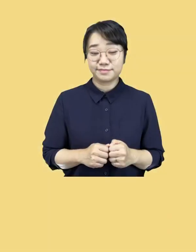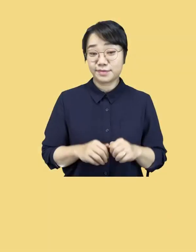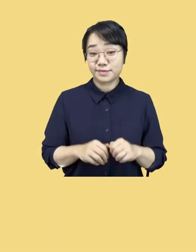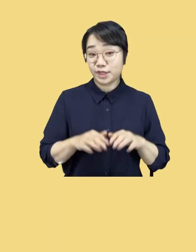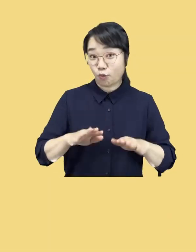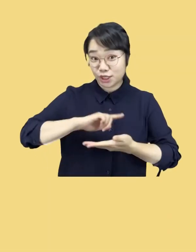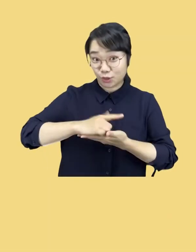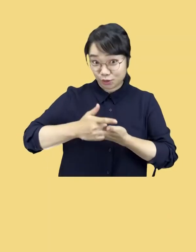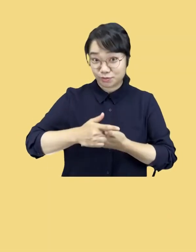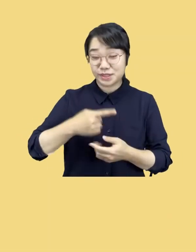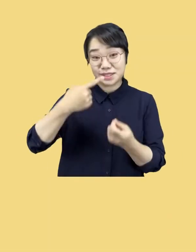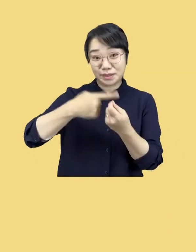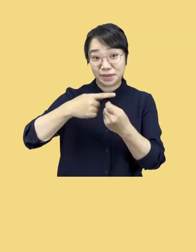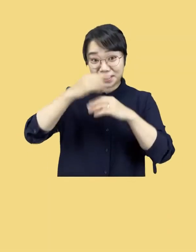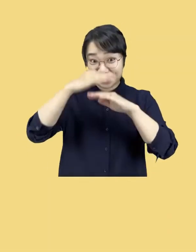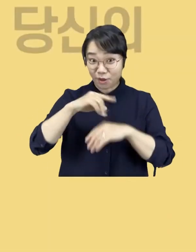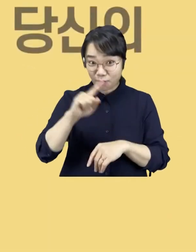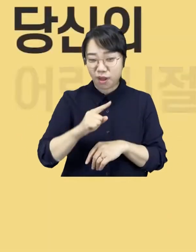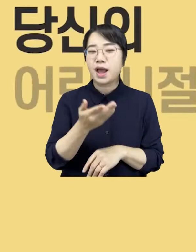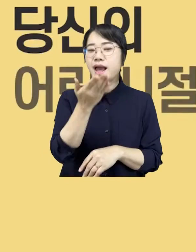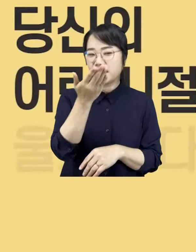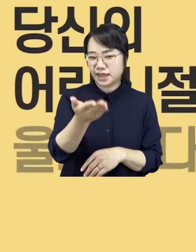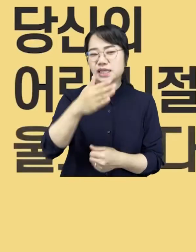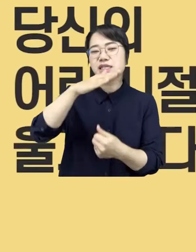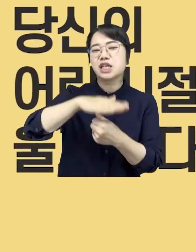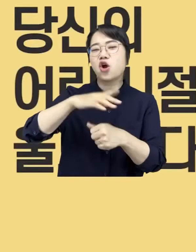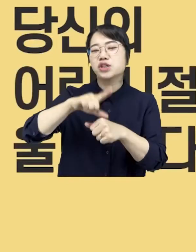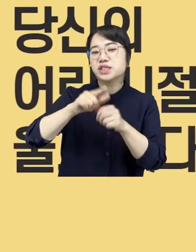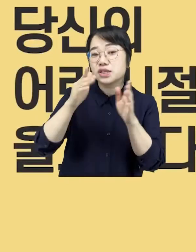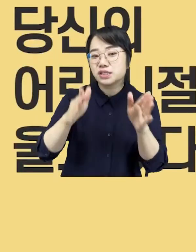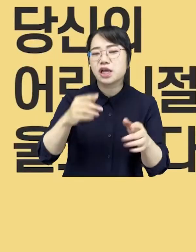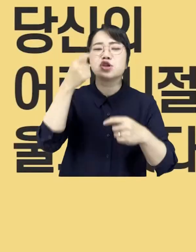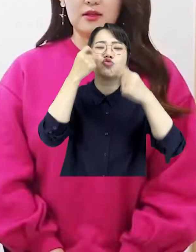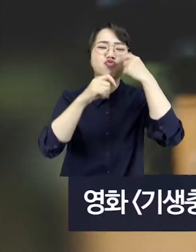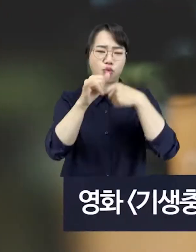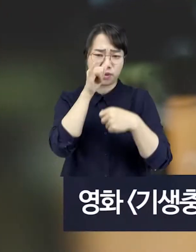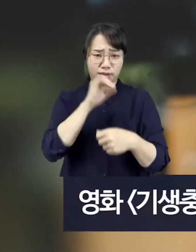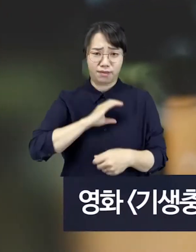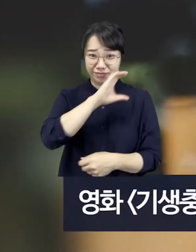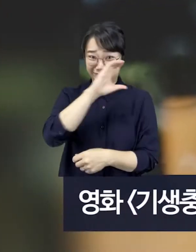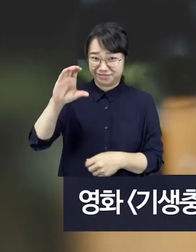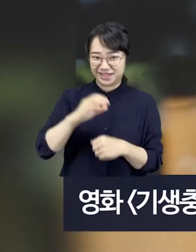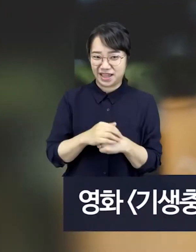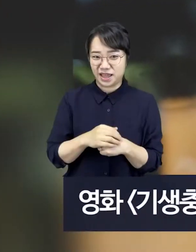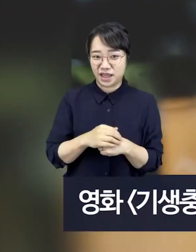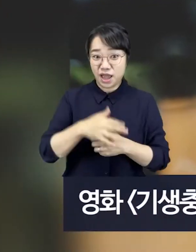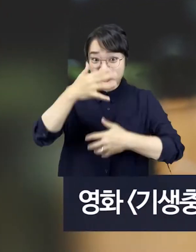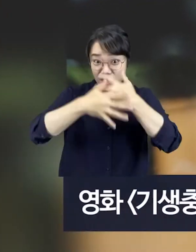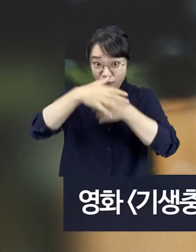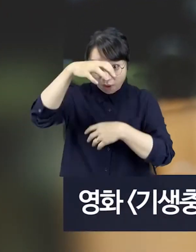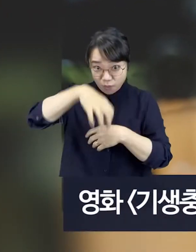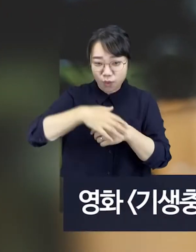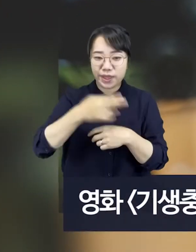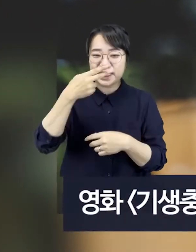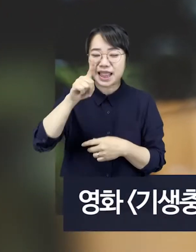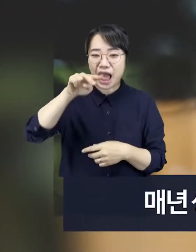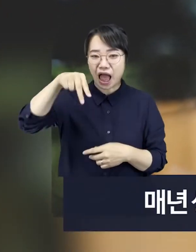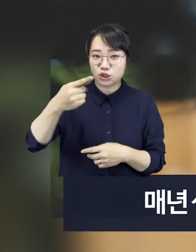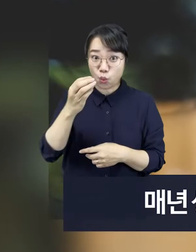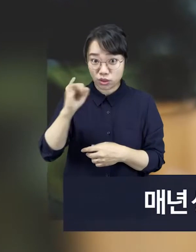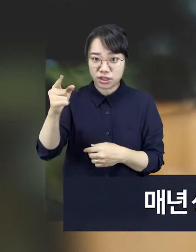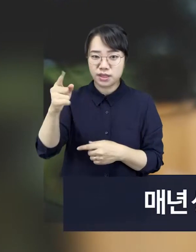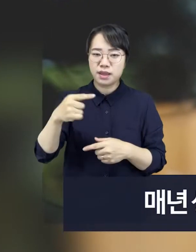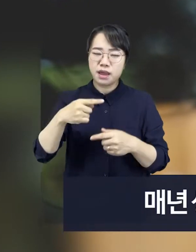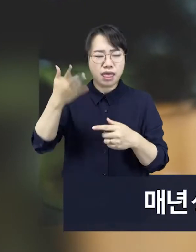오늘의 노트북 첫 번째 이야기는 당신의 어린 시절이 울고 있다입니다 영화 기생충의 다송이는 어릴 적 트라우마 때문에